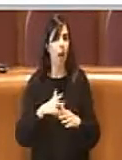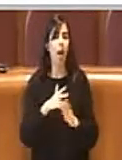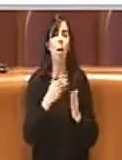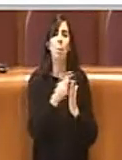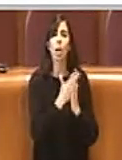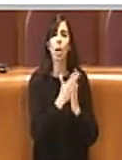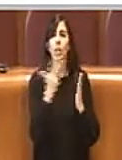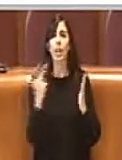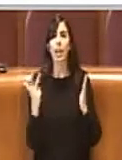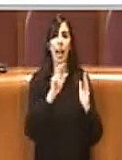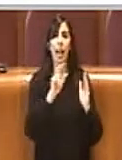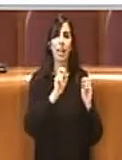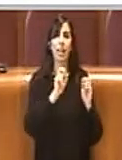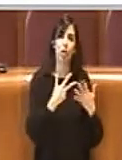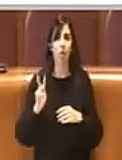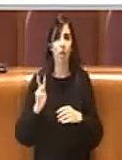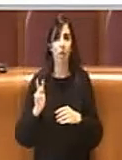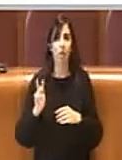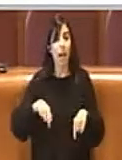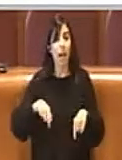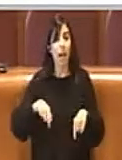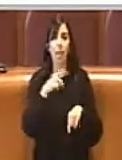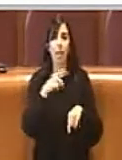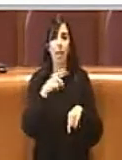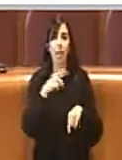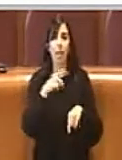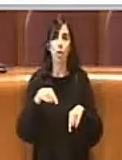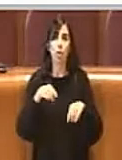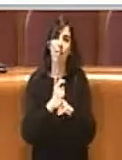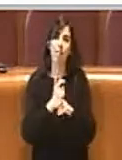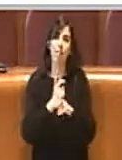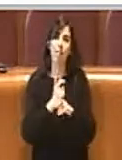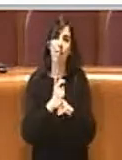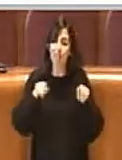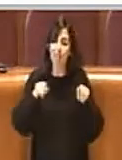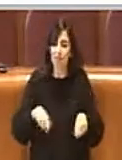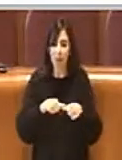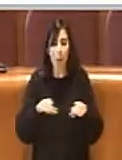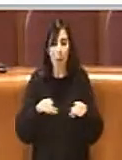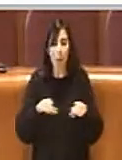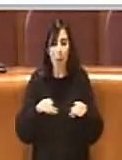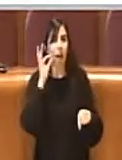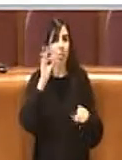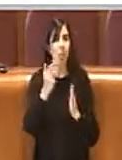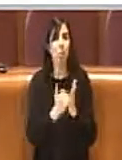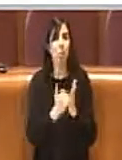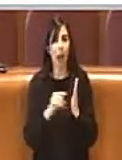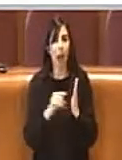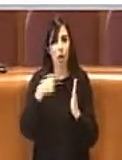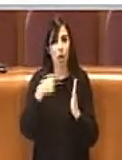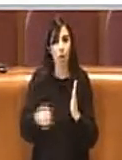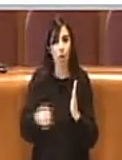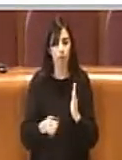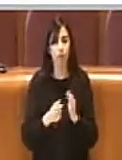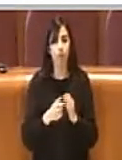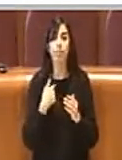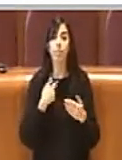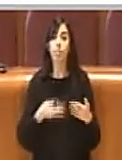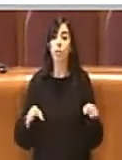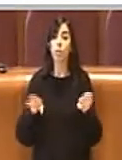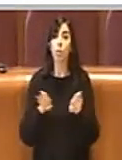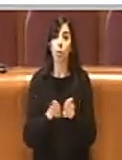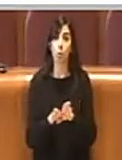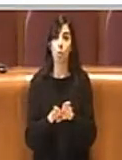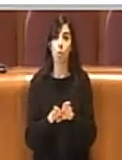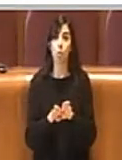18-20 e adesso noi mettiamo le basi per quello ovviamente eh successivo. E concludo